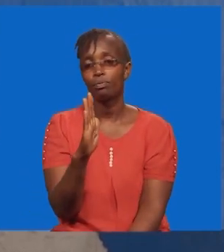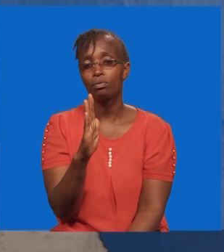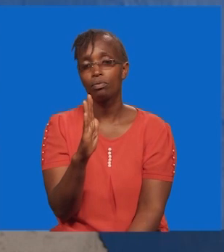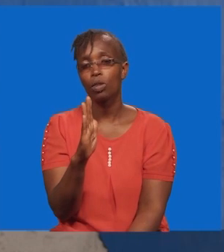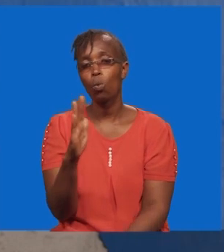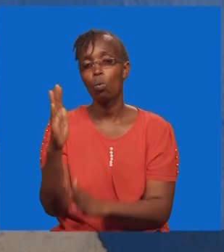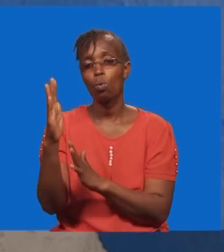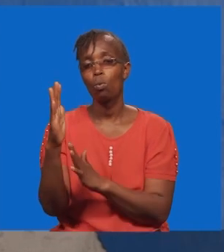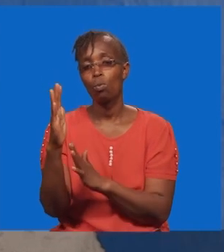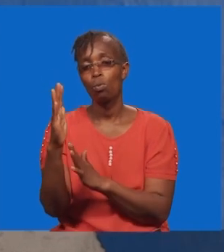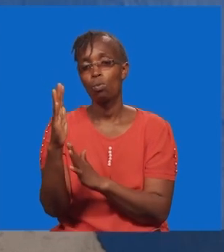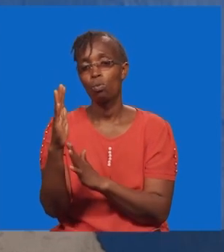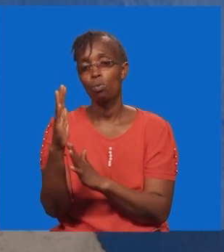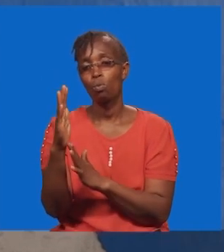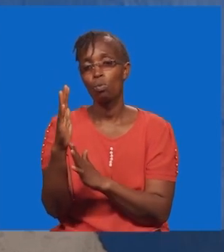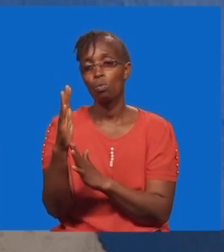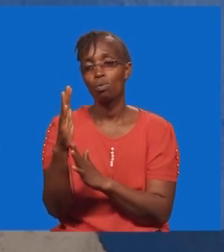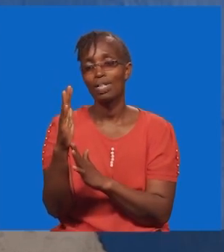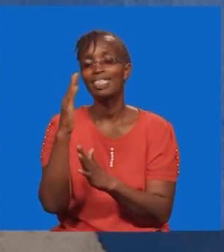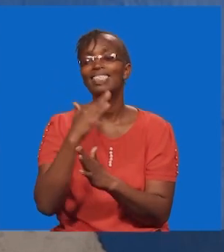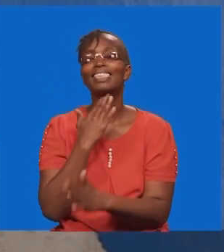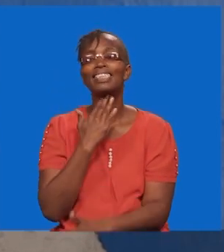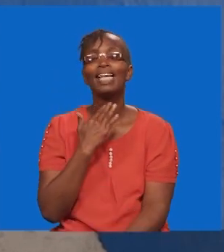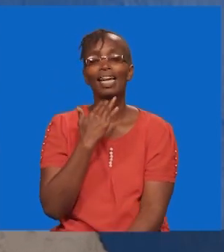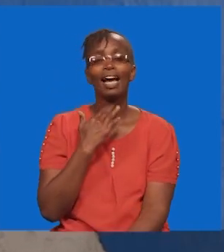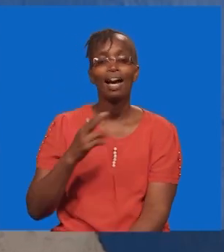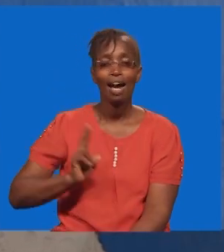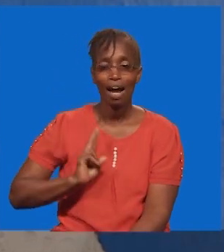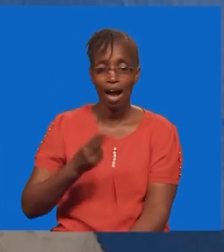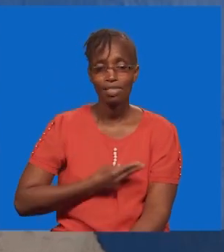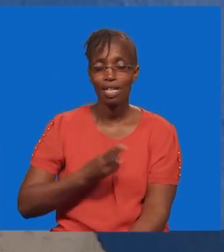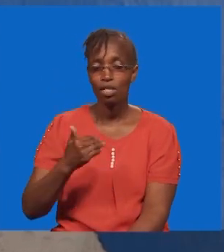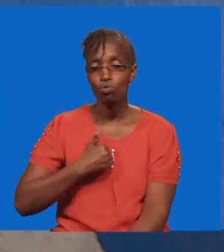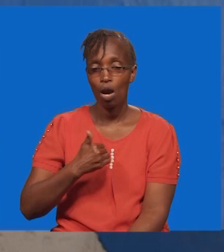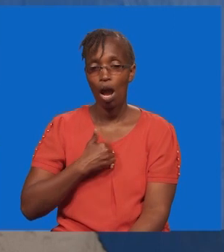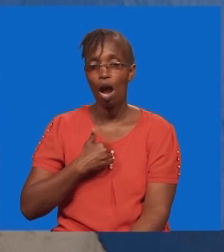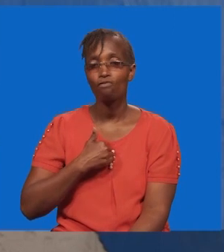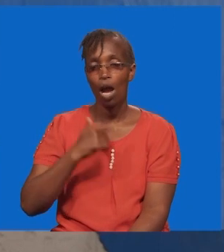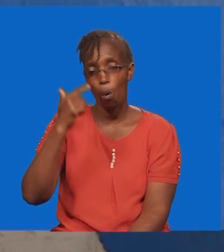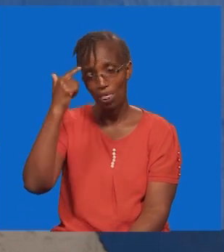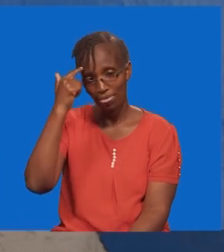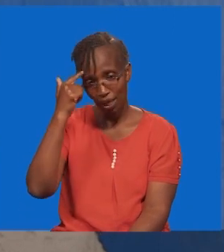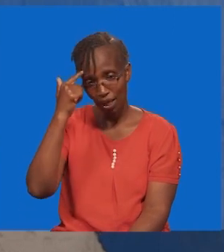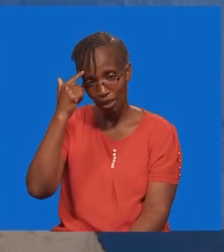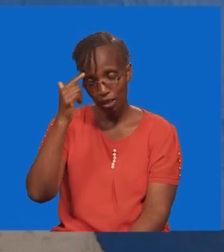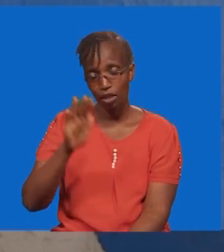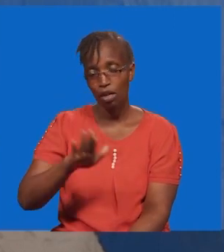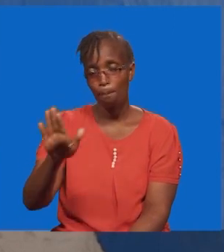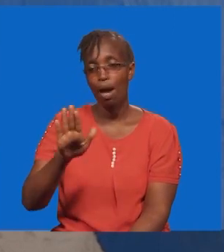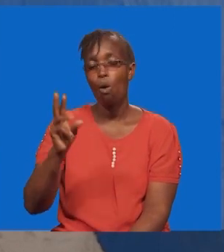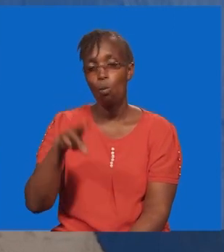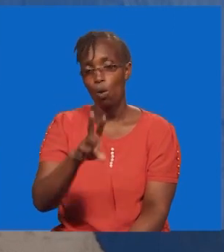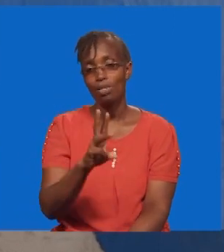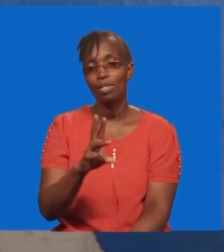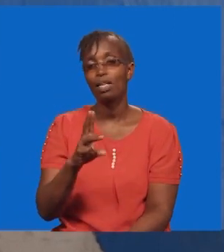Ana kutumainu. Mungu anatamani sana, tueke mawazo yetu kwa ke.